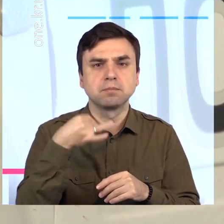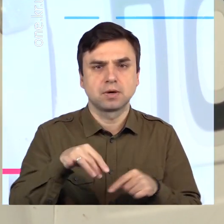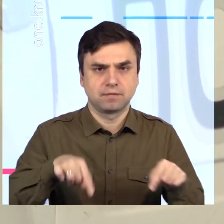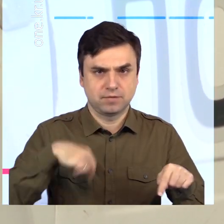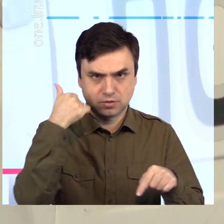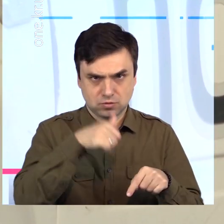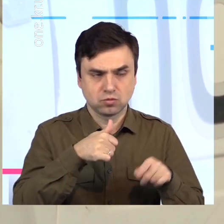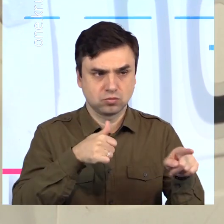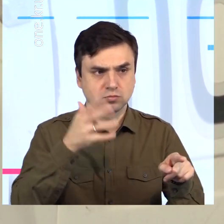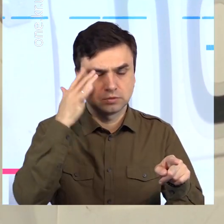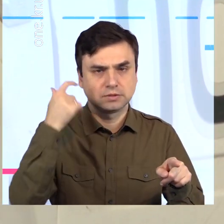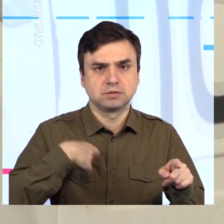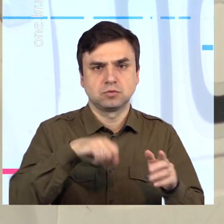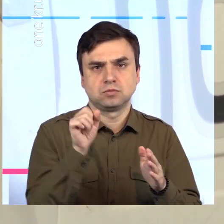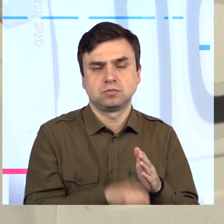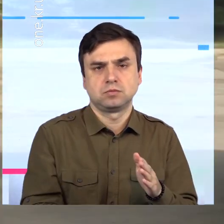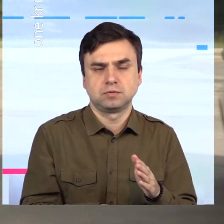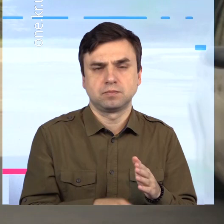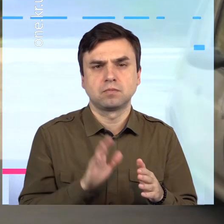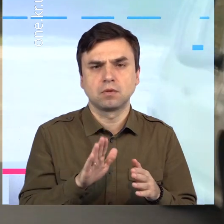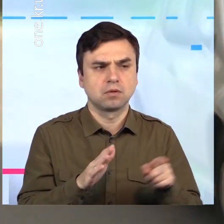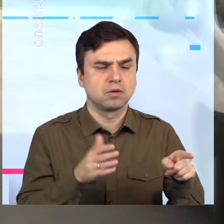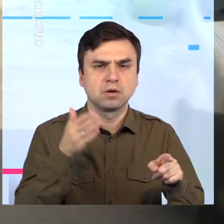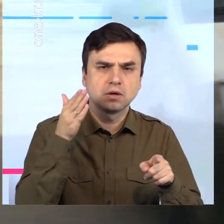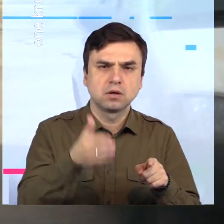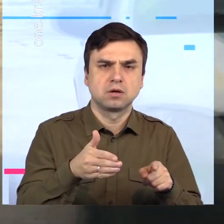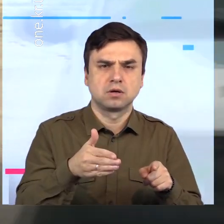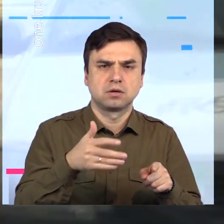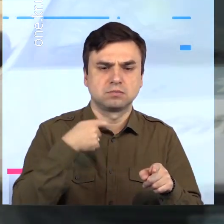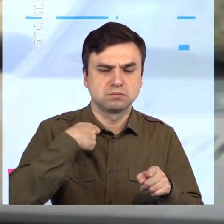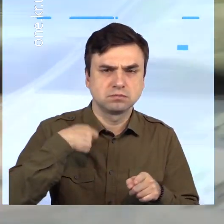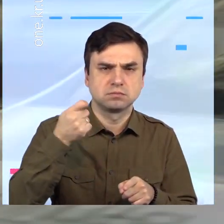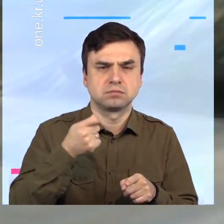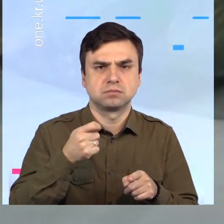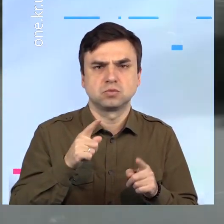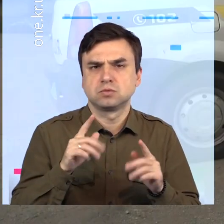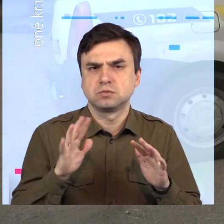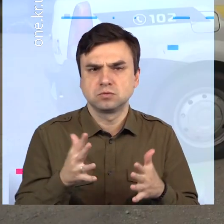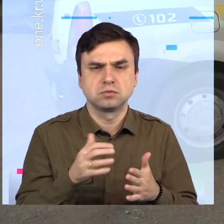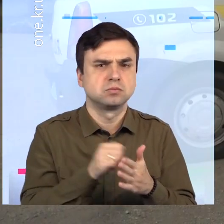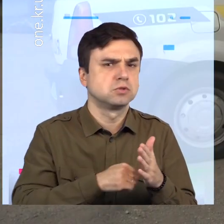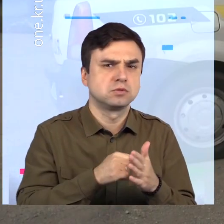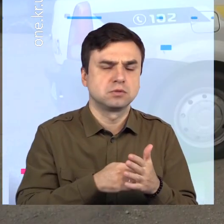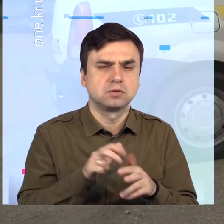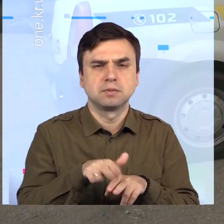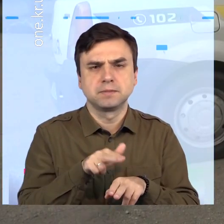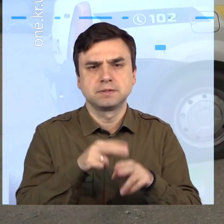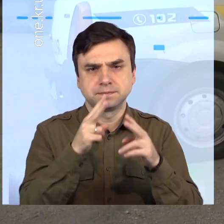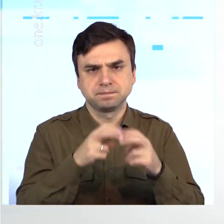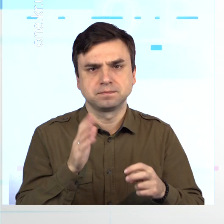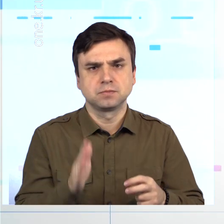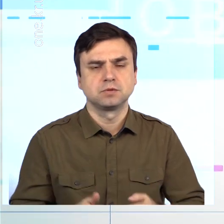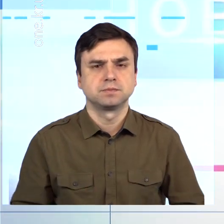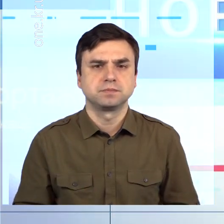року. Що або хто міг підштовхнути чоловіка на відчайдушний крок, ще з'ясовуватиме поліція.